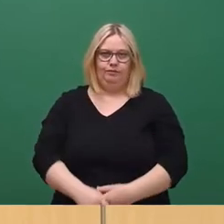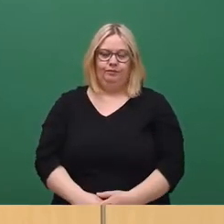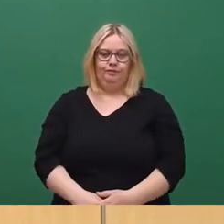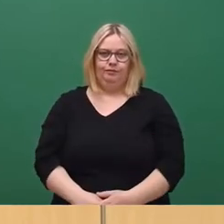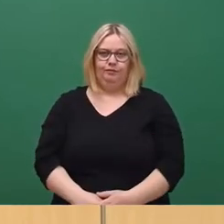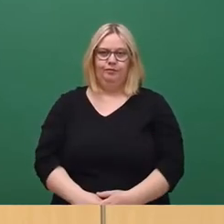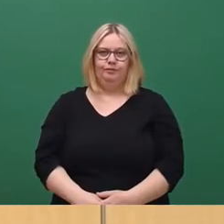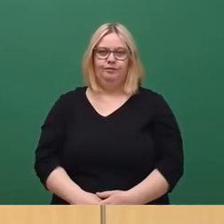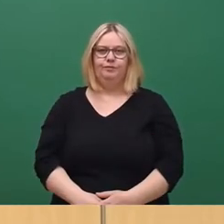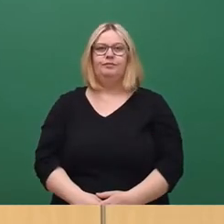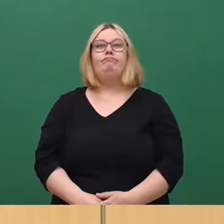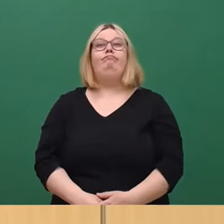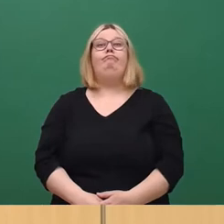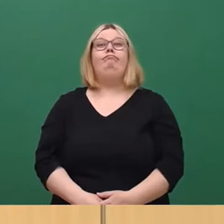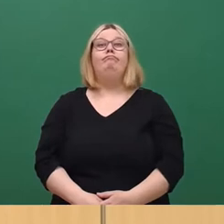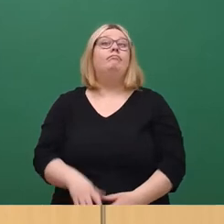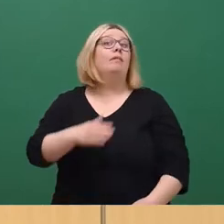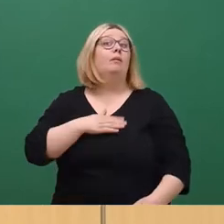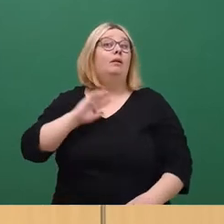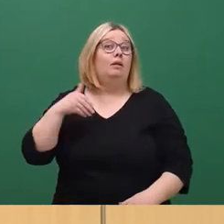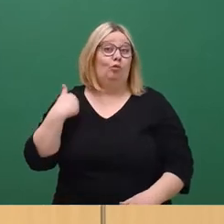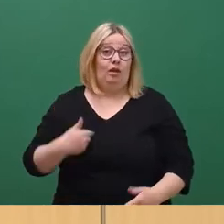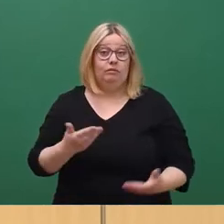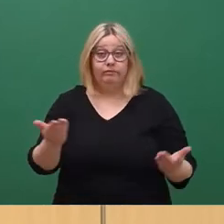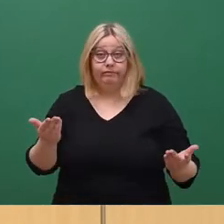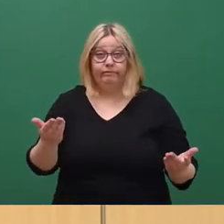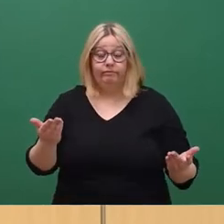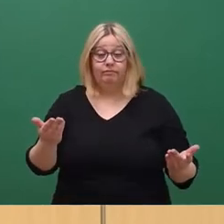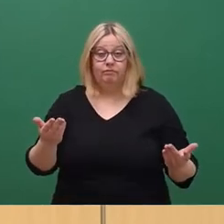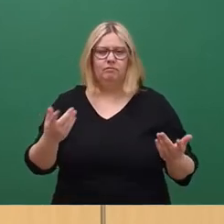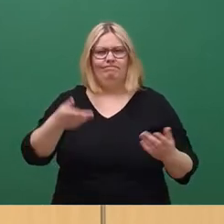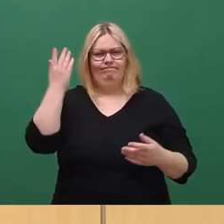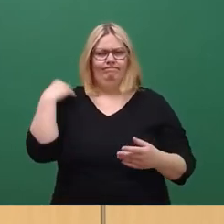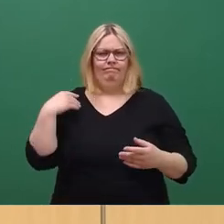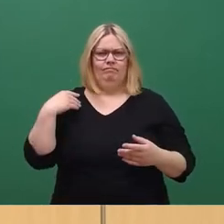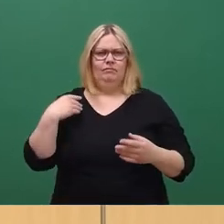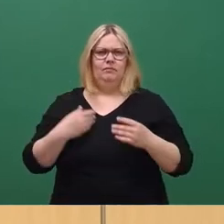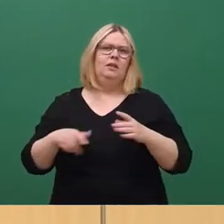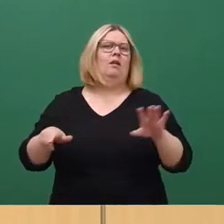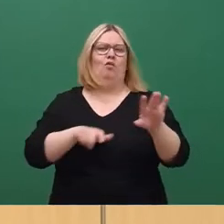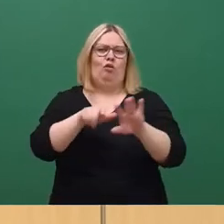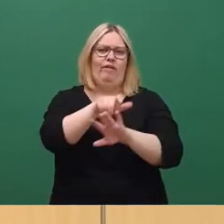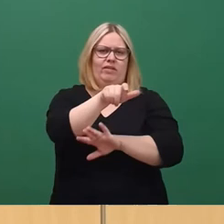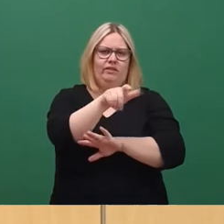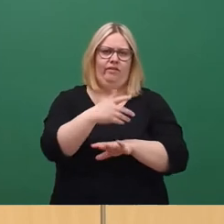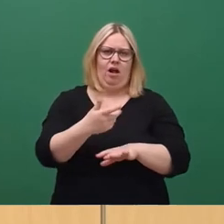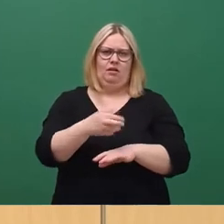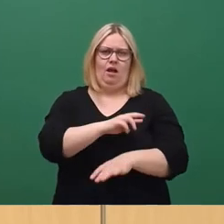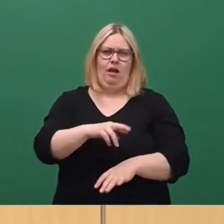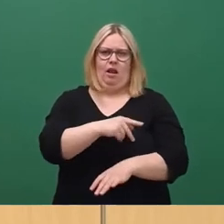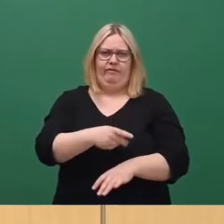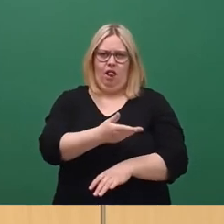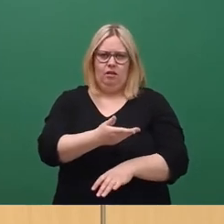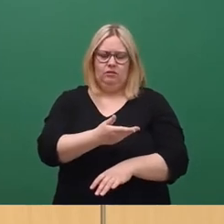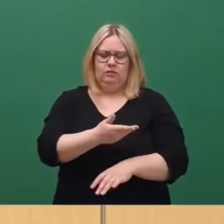Meine sehr verehrten Damen und Herren, die Bilder aus Nordrhein-Westfalen und Rheinland-Pfalz,